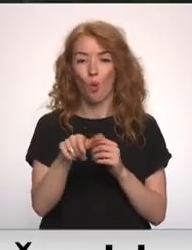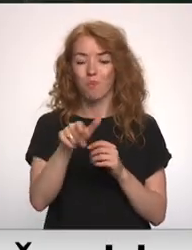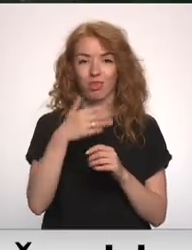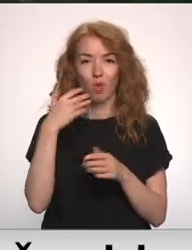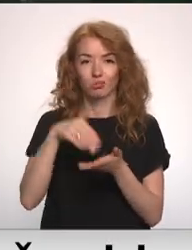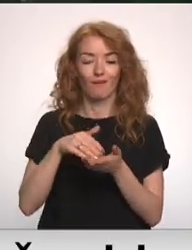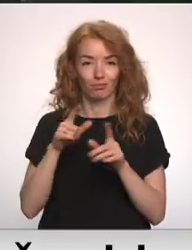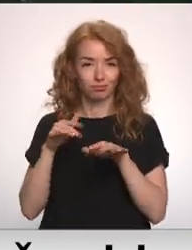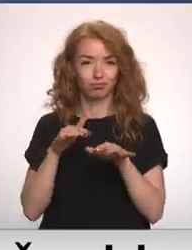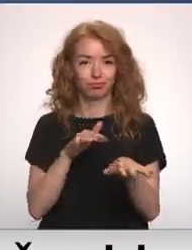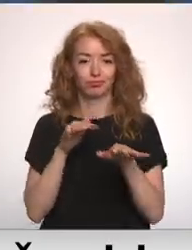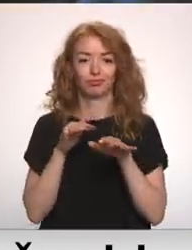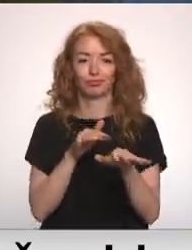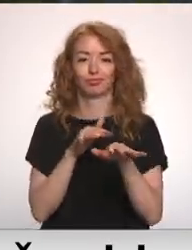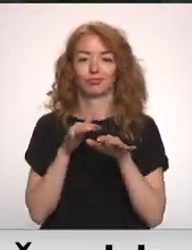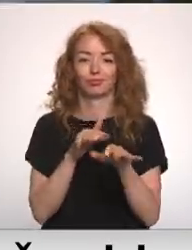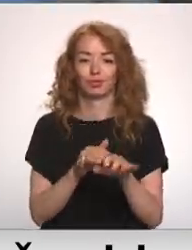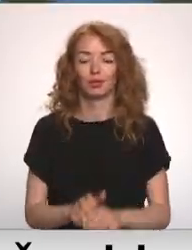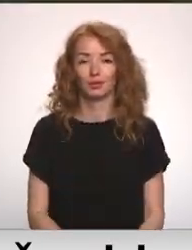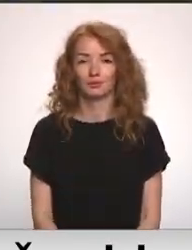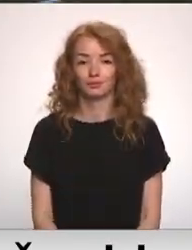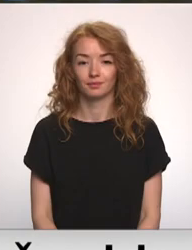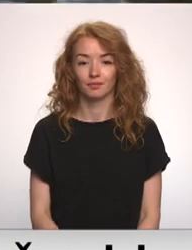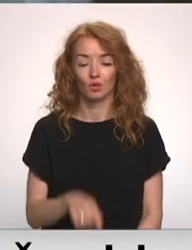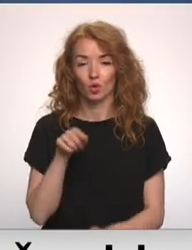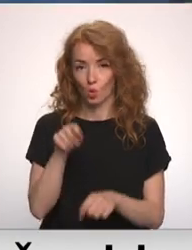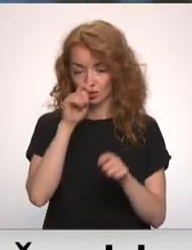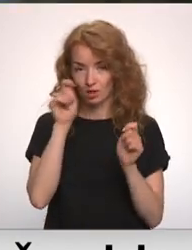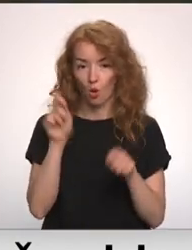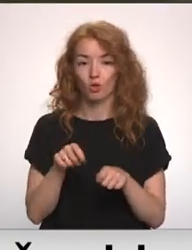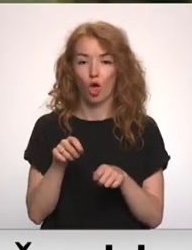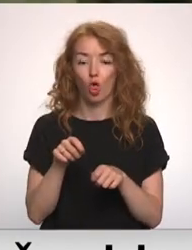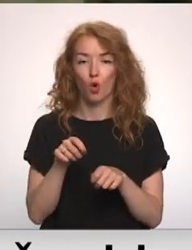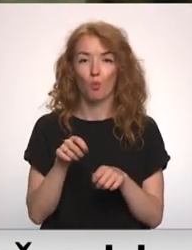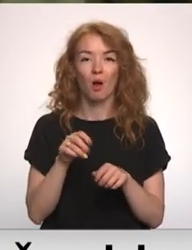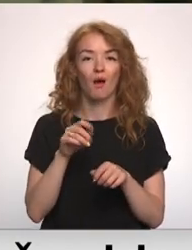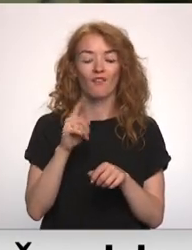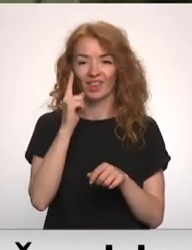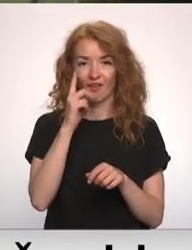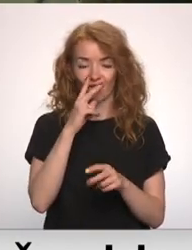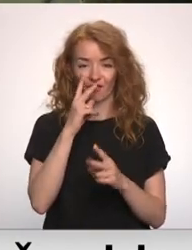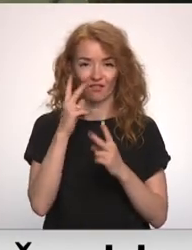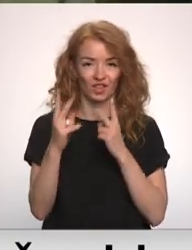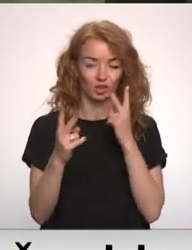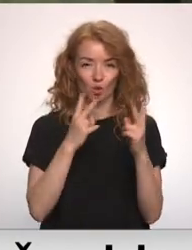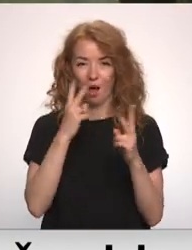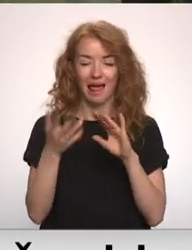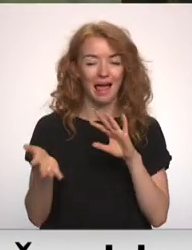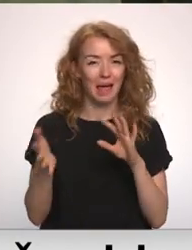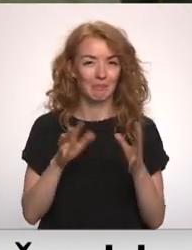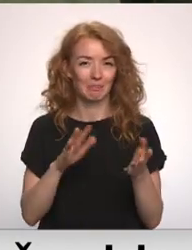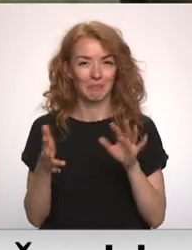vietas, viņa visu laiku tomēr teka. To zaudējumu noteikti tā vizuāli uzreiz ir ļoti,